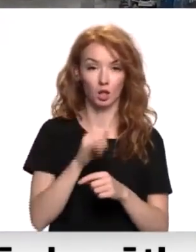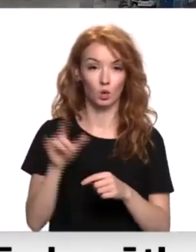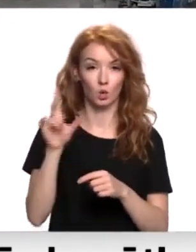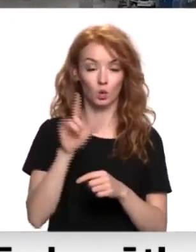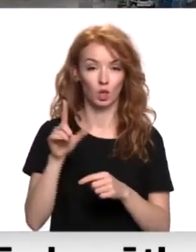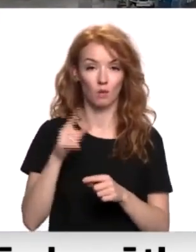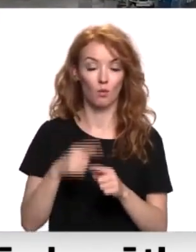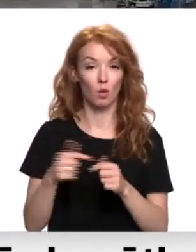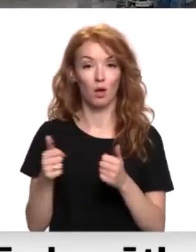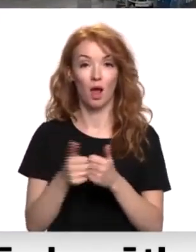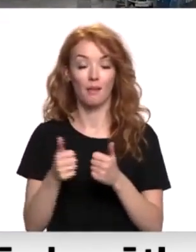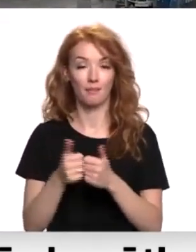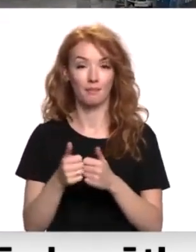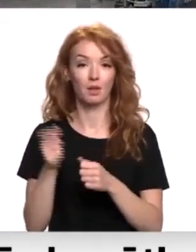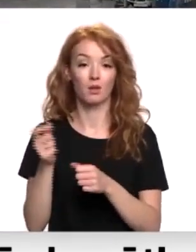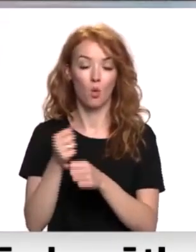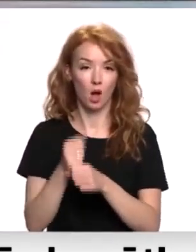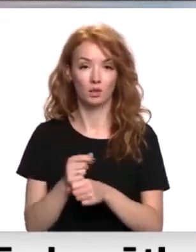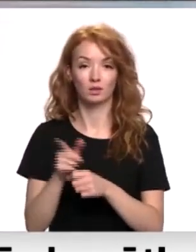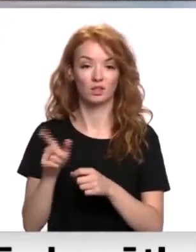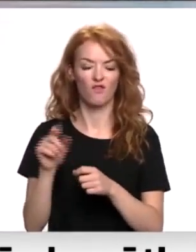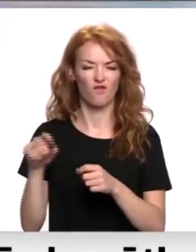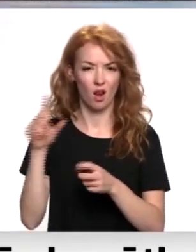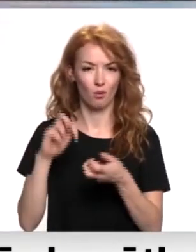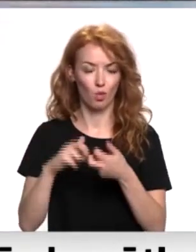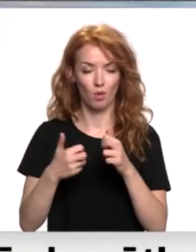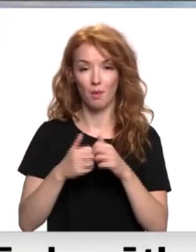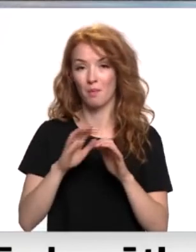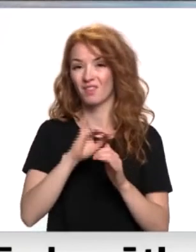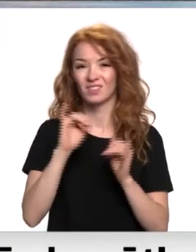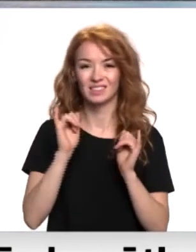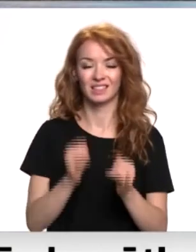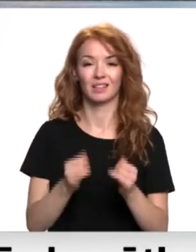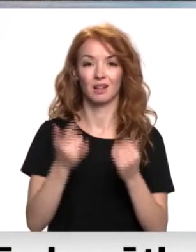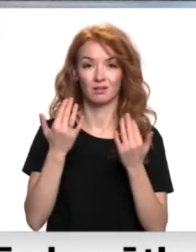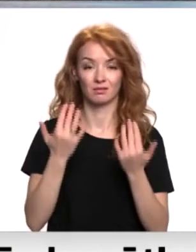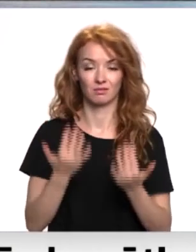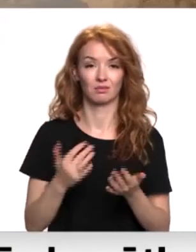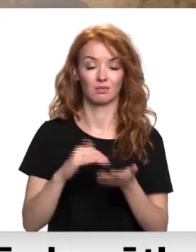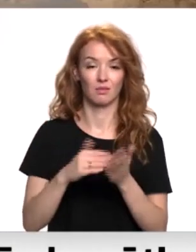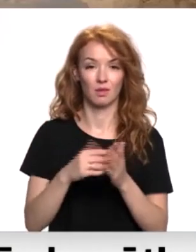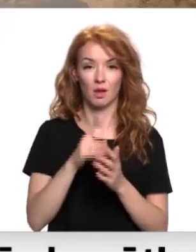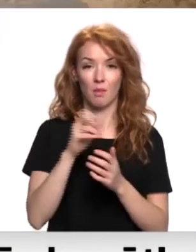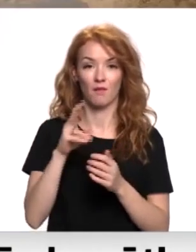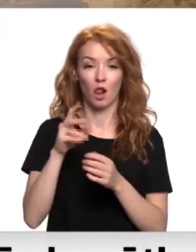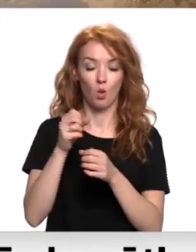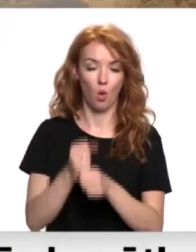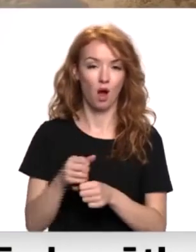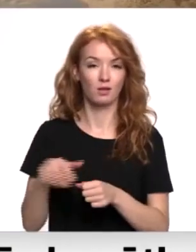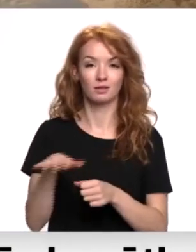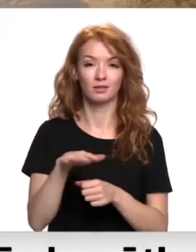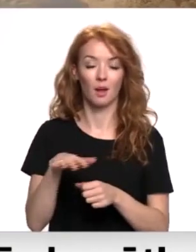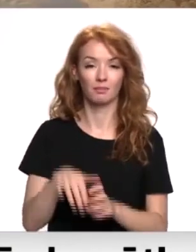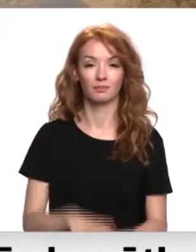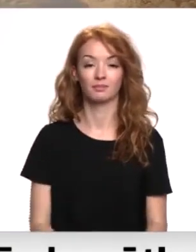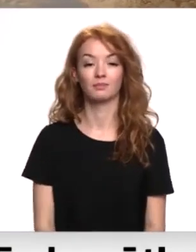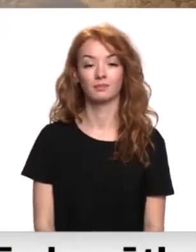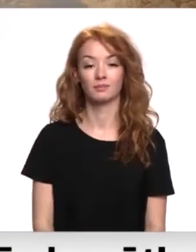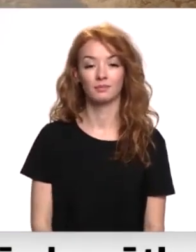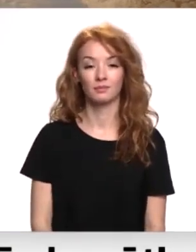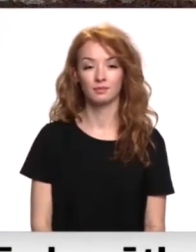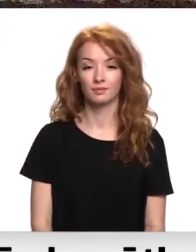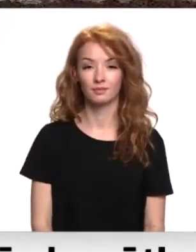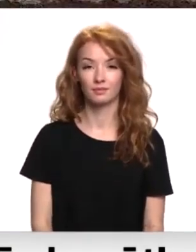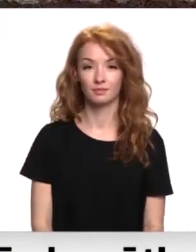Kā viņa pagastā rojā, to ir krietni vairāk, bet viss sliktāko situāciju revīzija atklājusi pāvilostā. Sanita Liepiņa, Ģirs Grēnovīts, TV9,